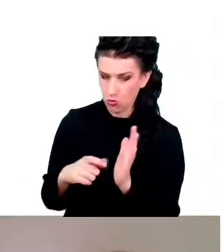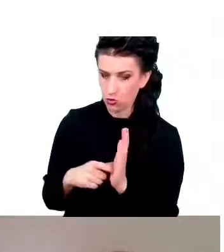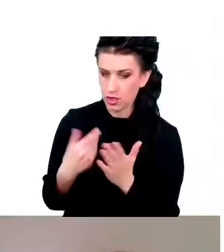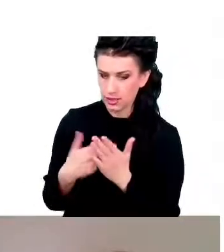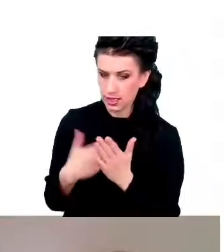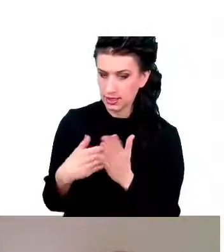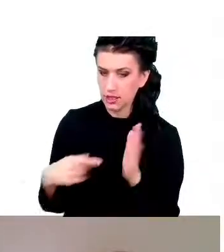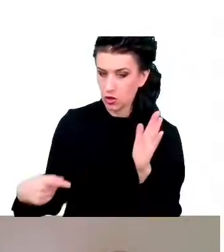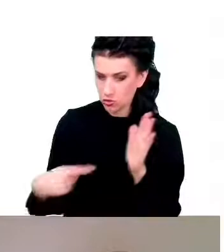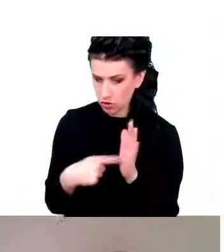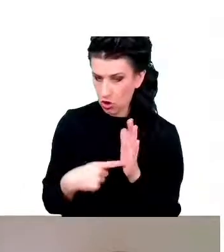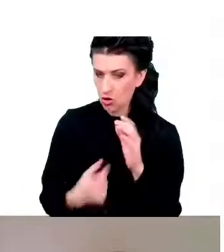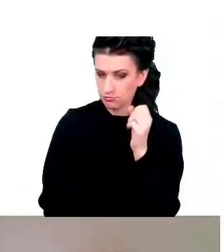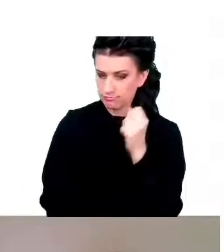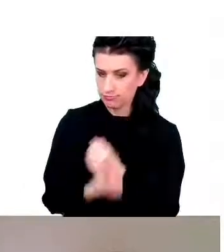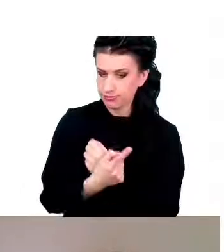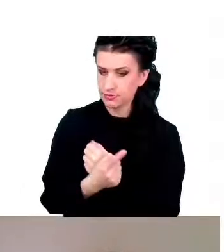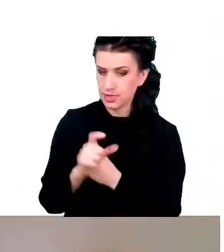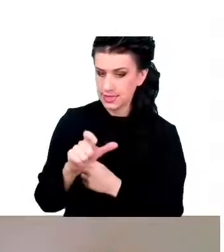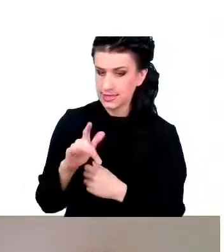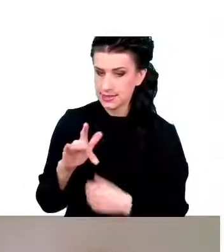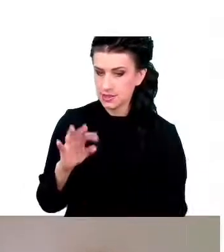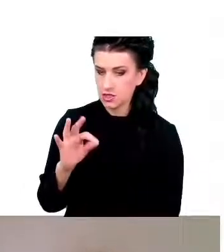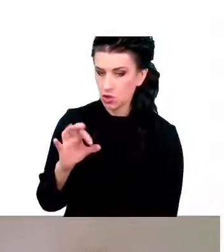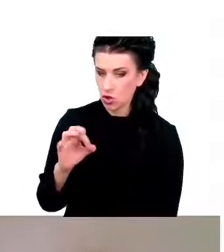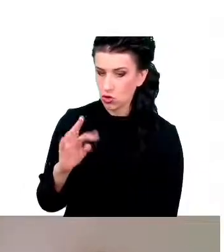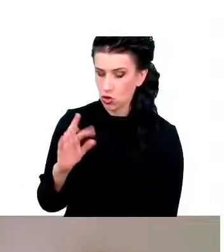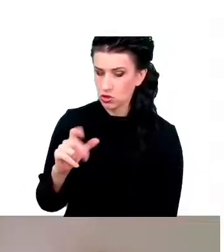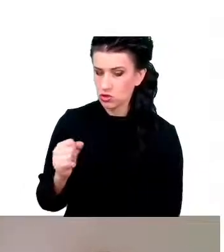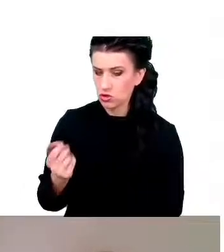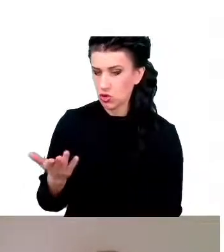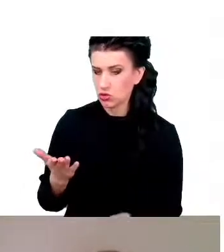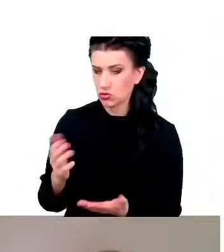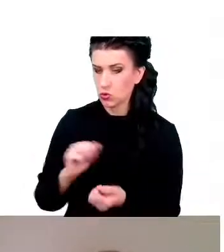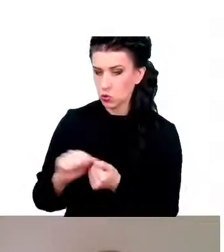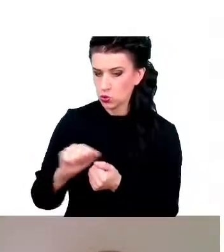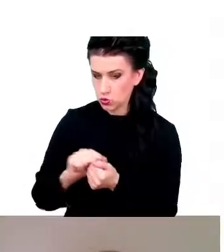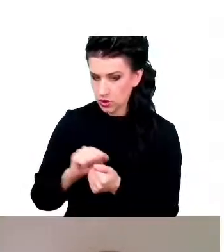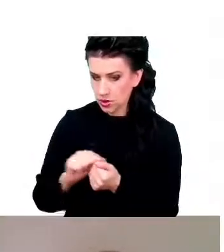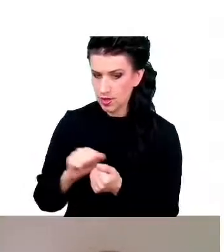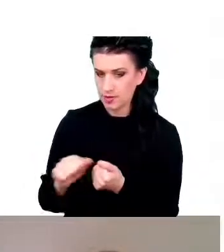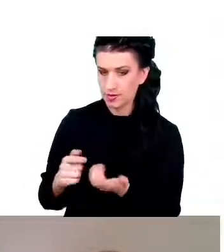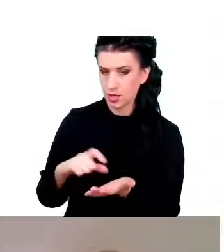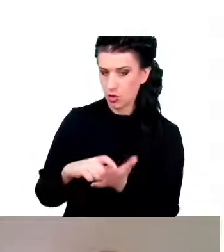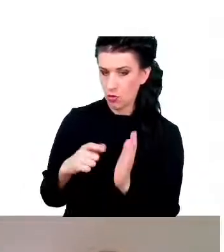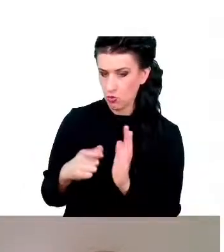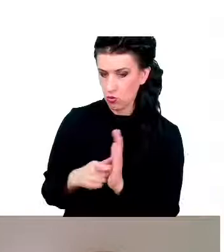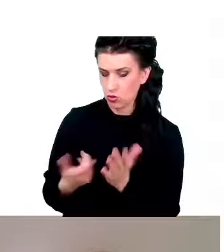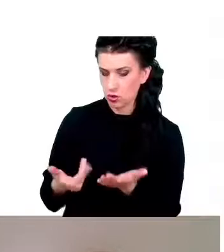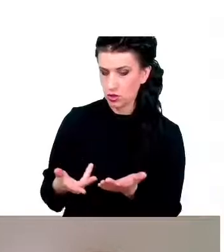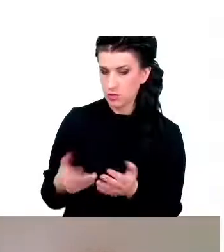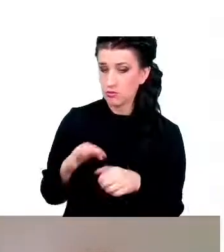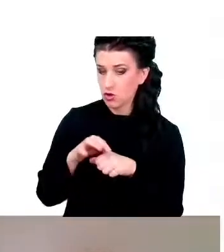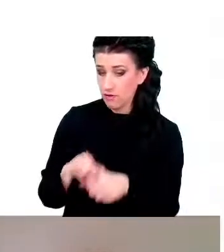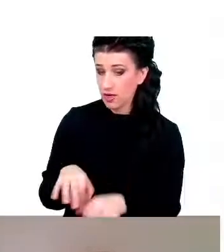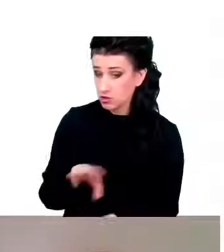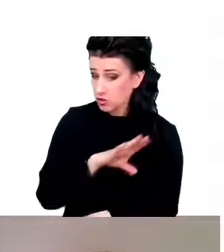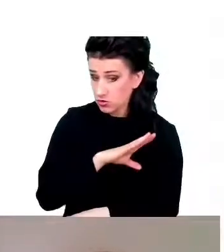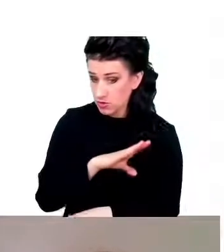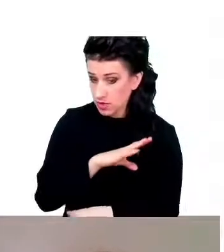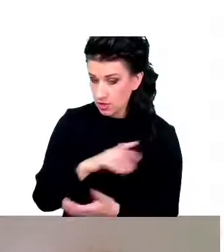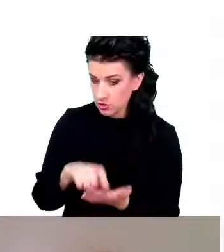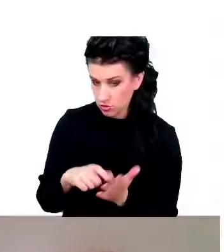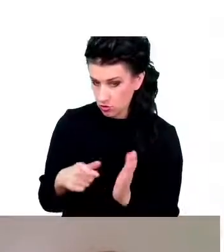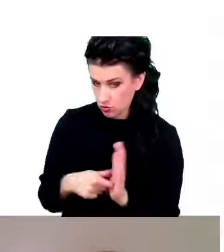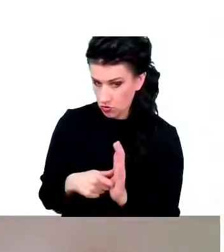I ta aktywacja może prowadzić do uszkodzenia, ale może też prowadzić do śmierci takich komórek. Na dłuższą metę rzeczywiście to się